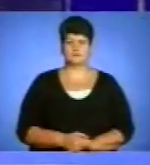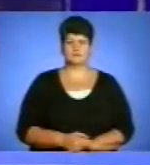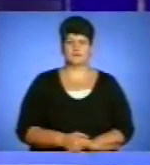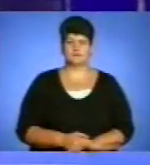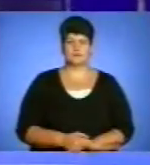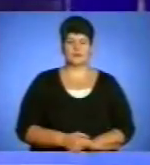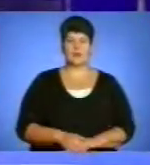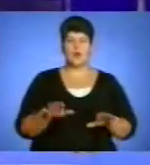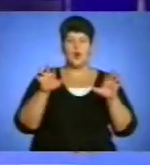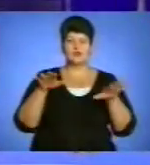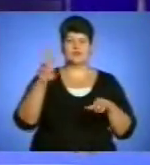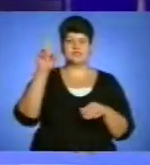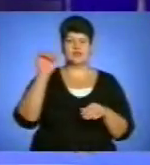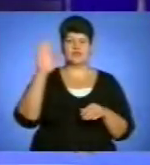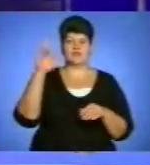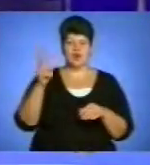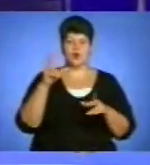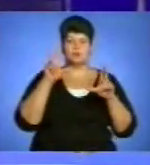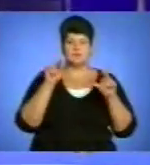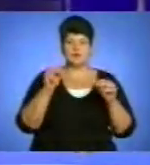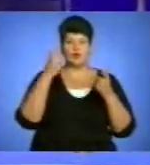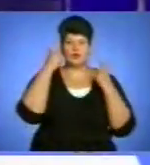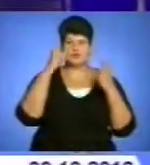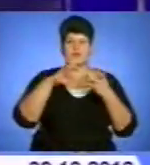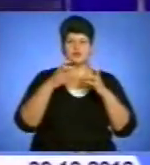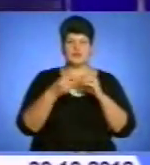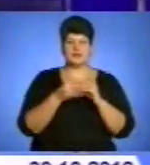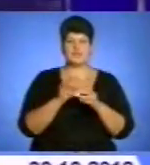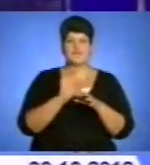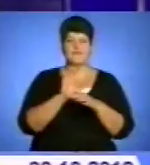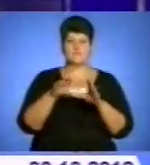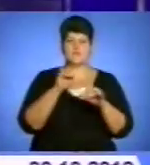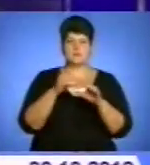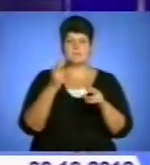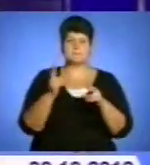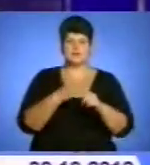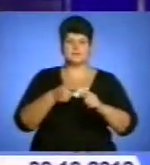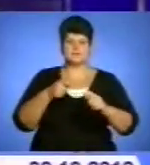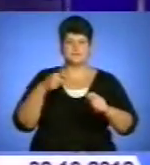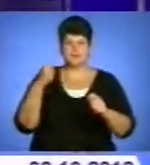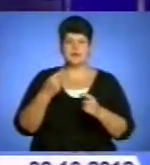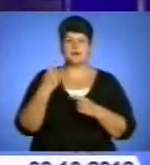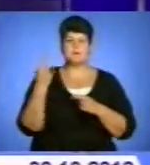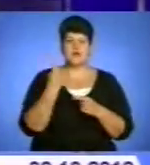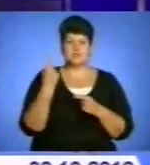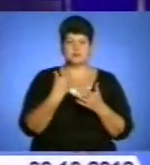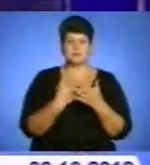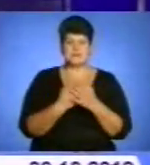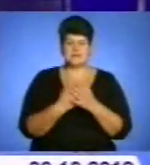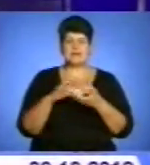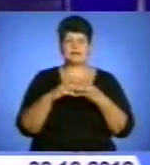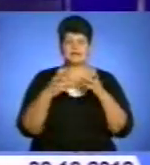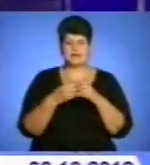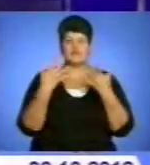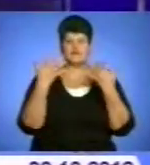Голова ЦВК пообіцяв оголосити результати виборів без затримки. За попередніми підрахунками, перші приблизні результати ЦВК